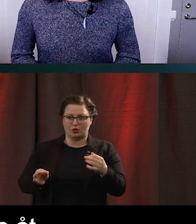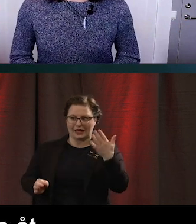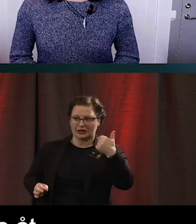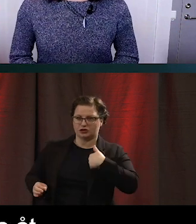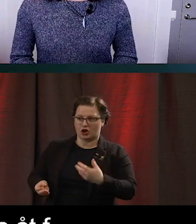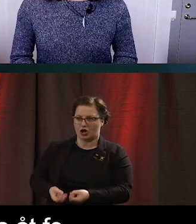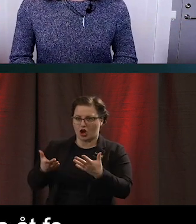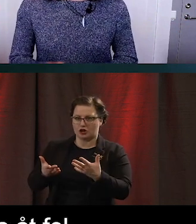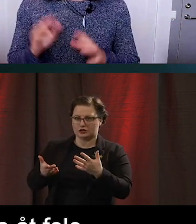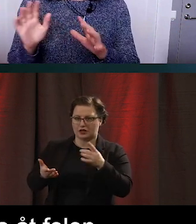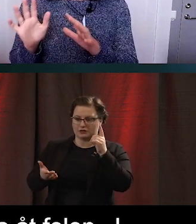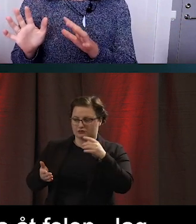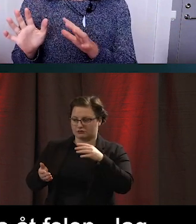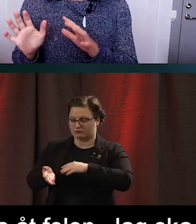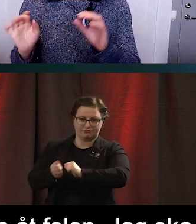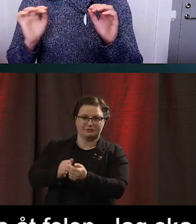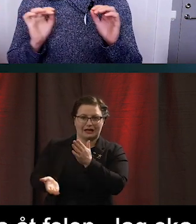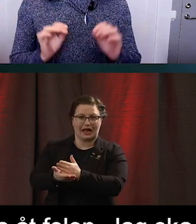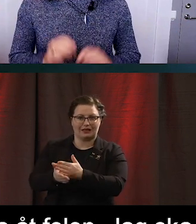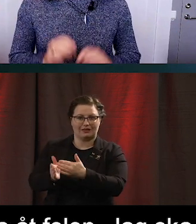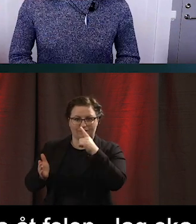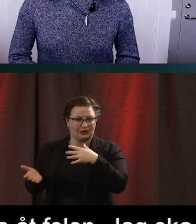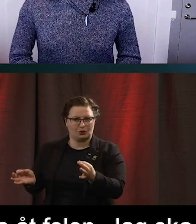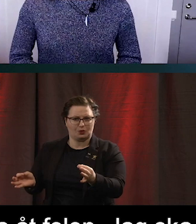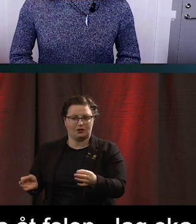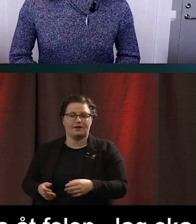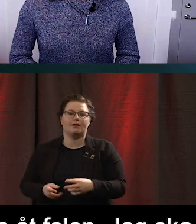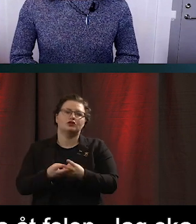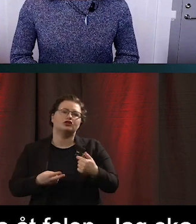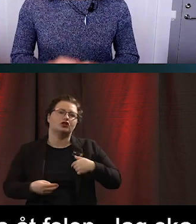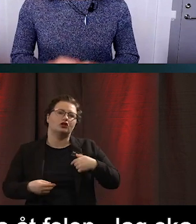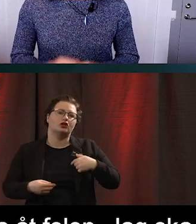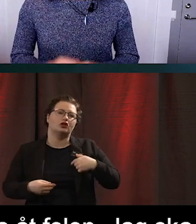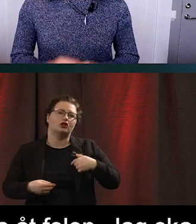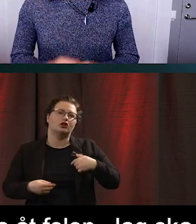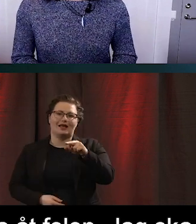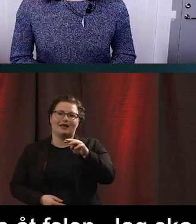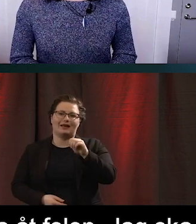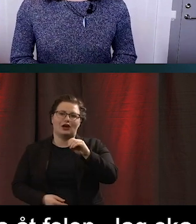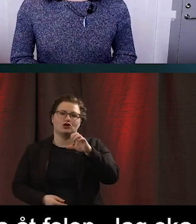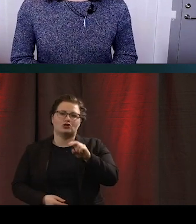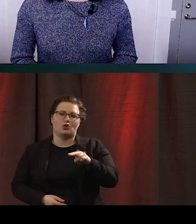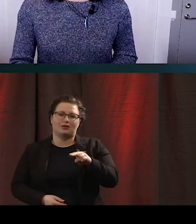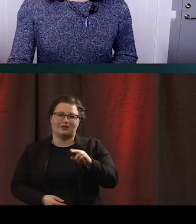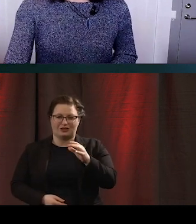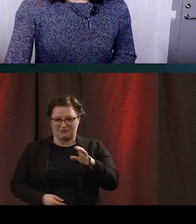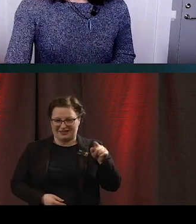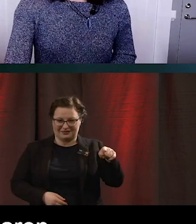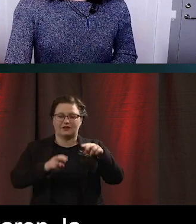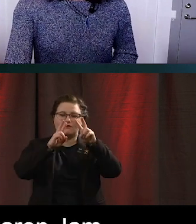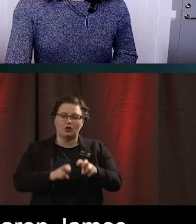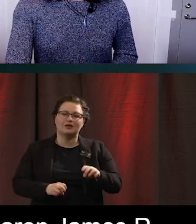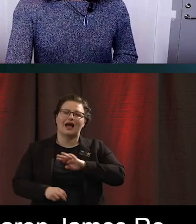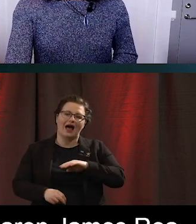mänskligt felhandlande enligt en modell av forskaren James Wilson som delade upp den